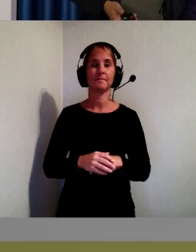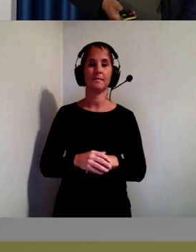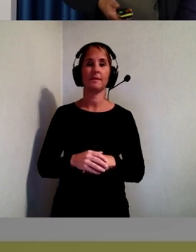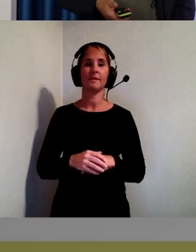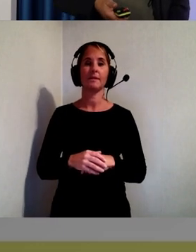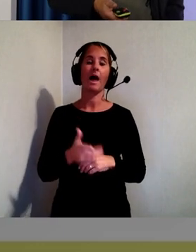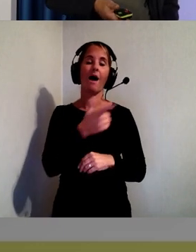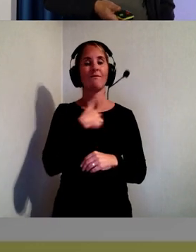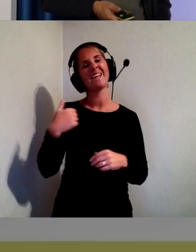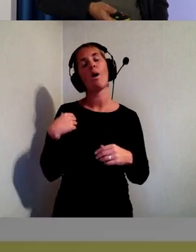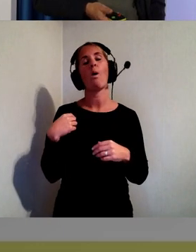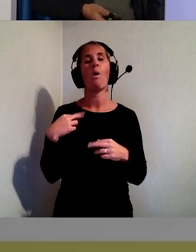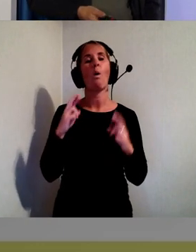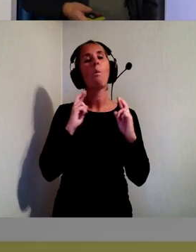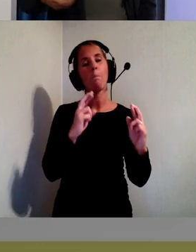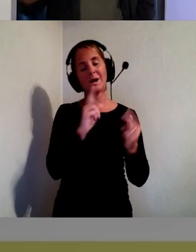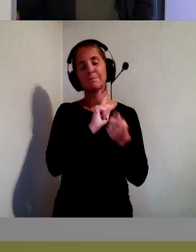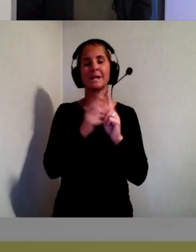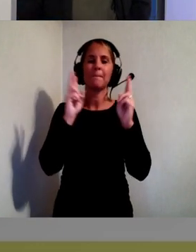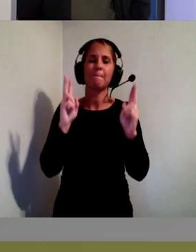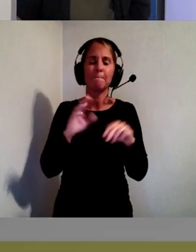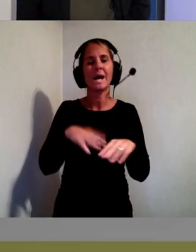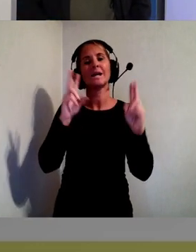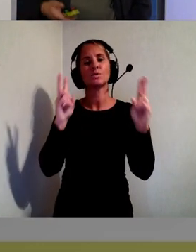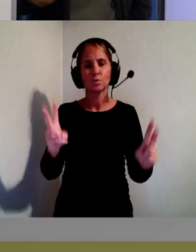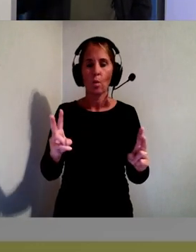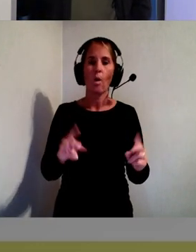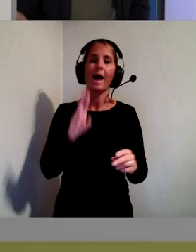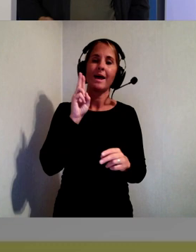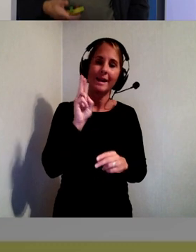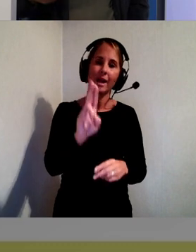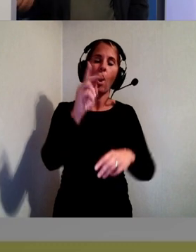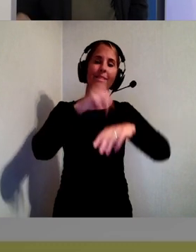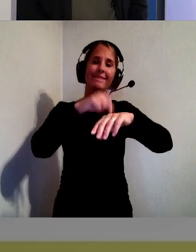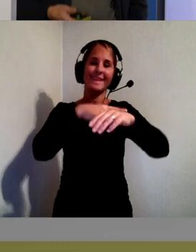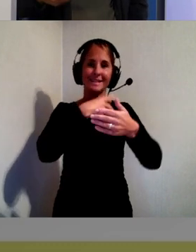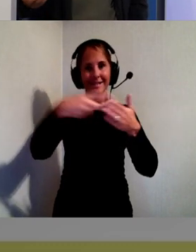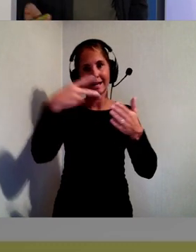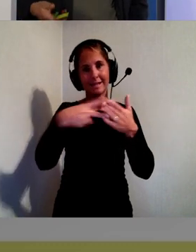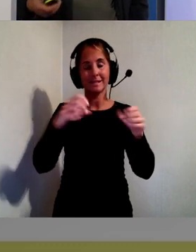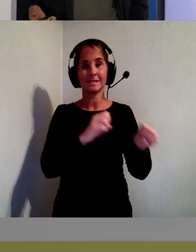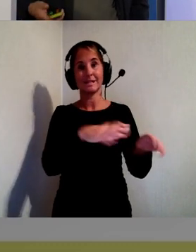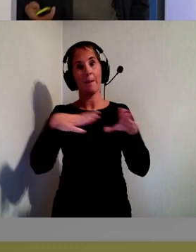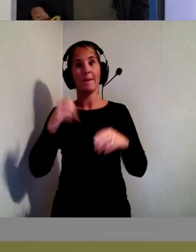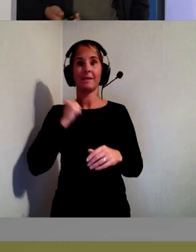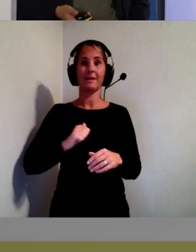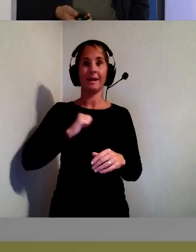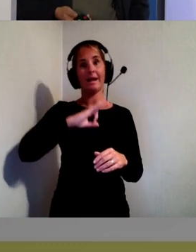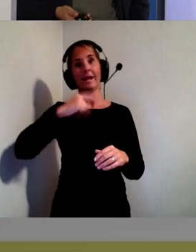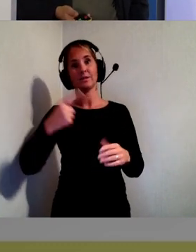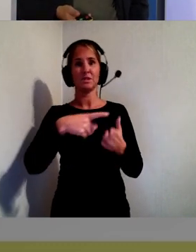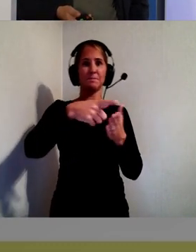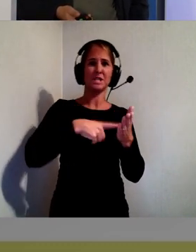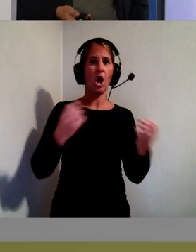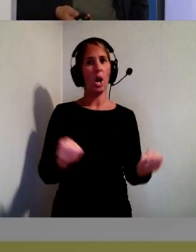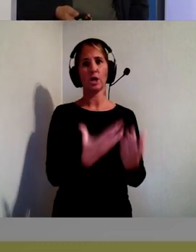realtidstextning. Att vi går ifrån att se tillgänglighet som någon typ särlösning.